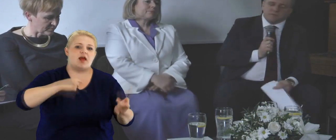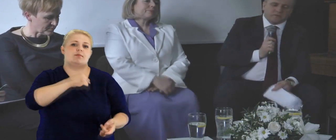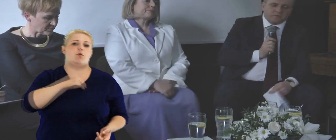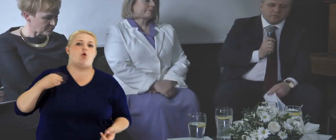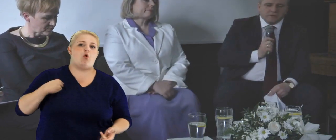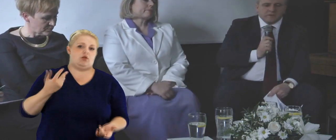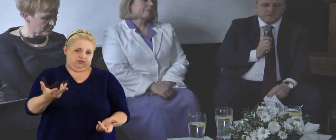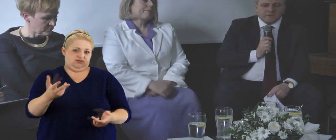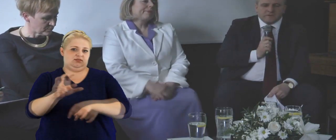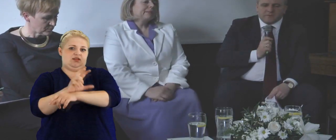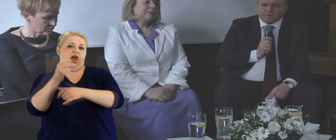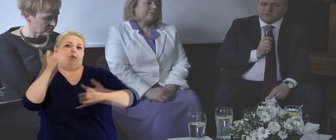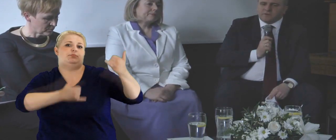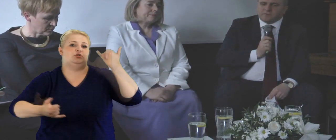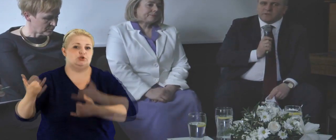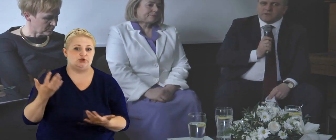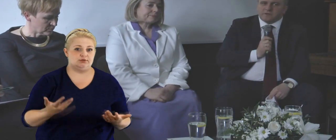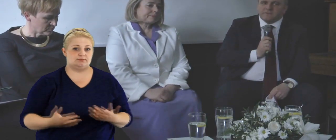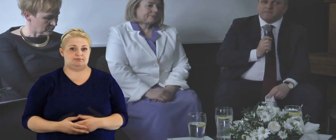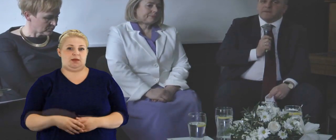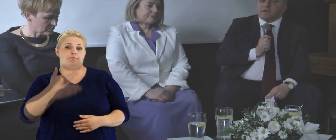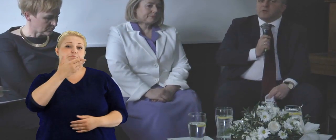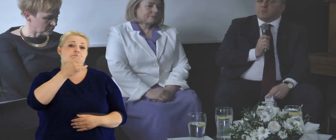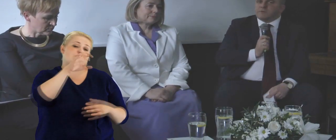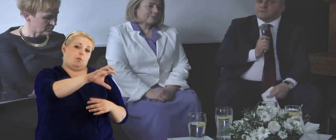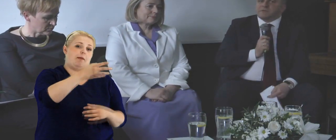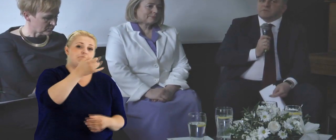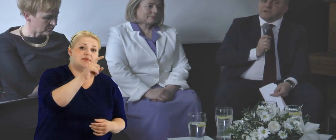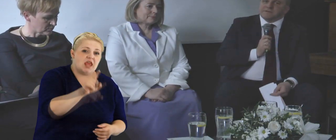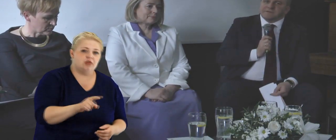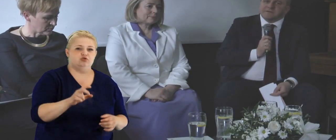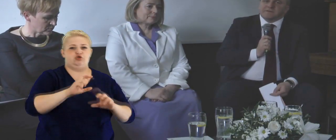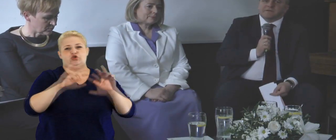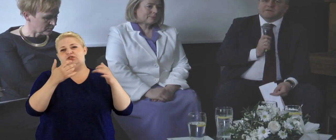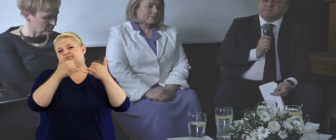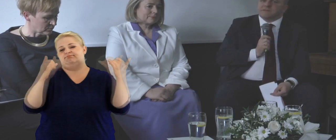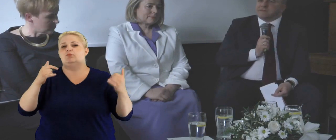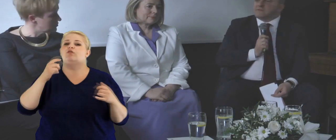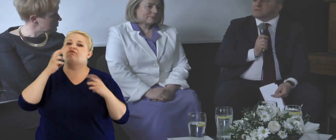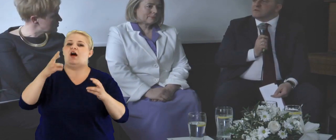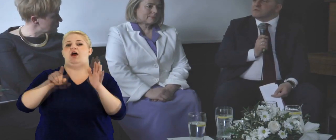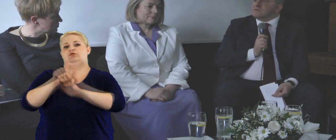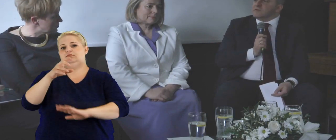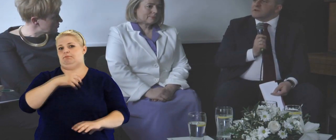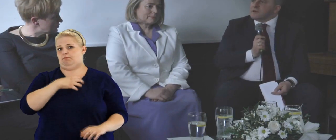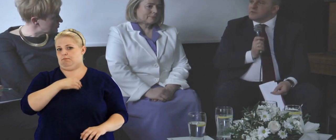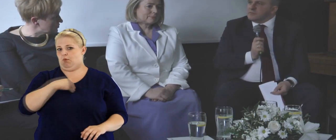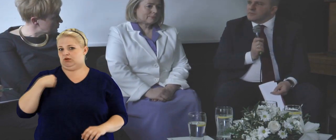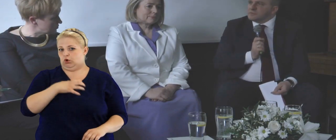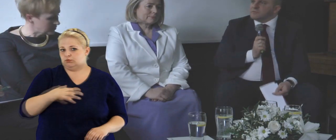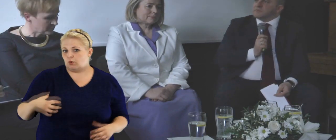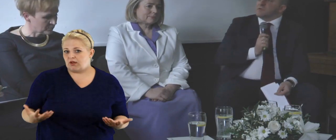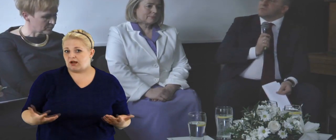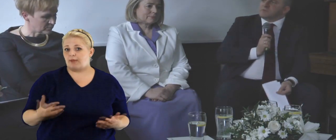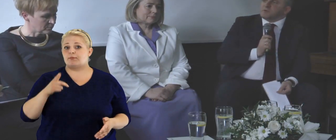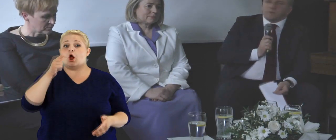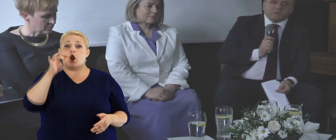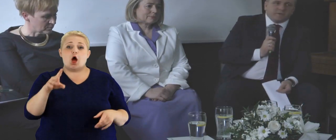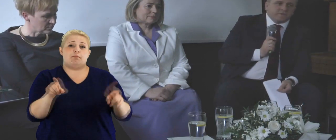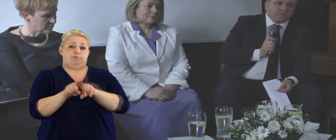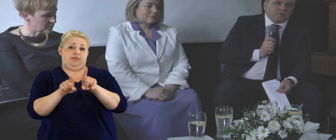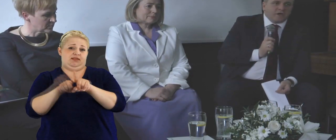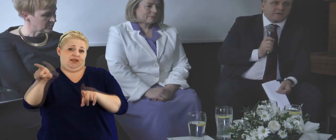czy czymś istotnym dla polskiej gospodarki. Lobbystą jest przedstawiciel think tanku, żeby to wszystko